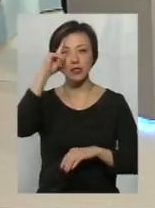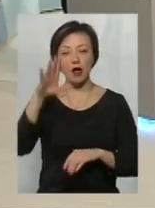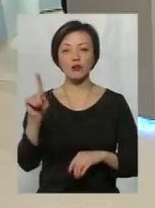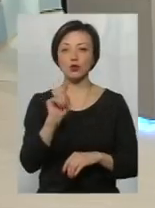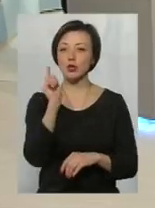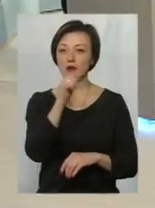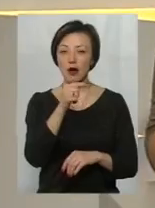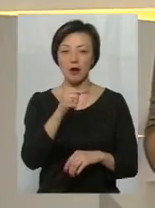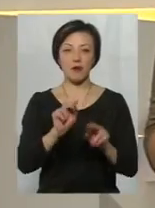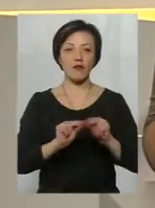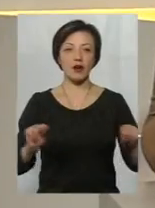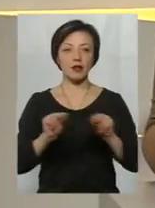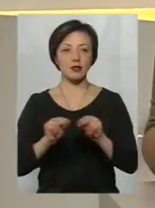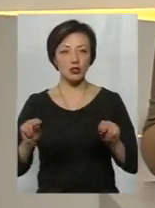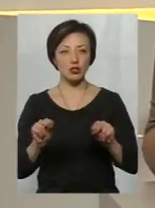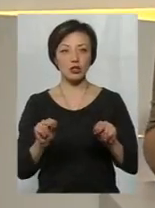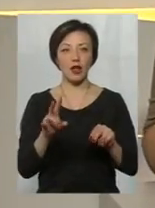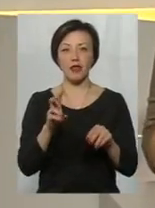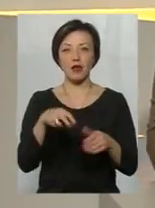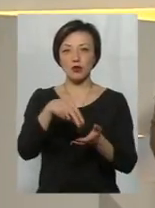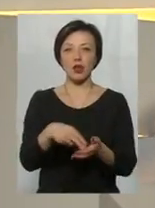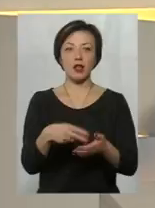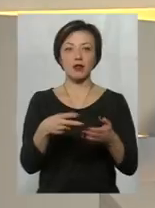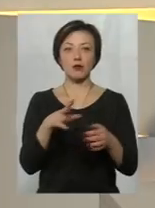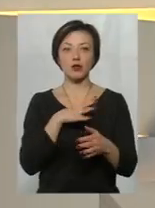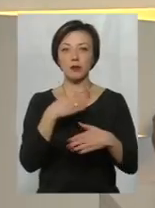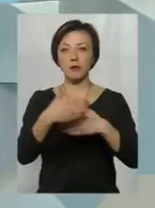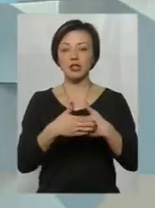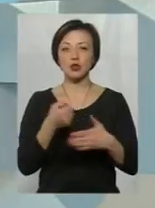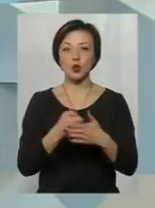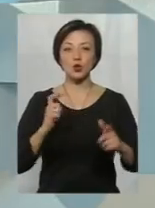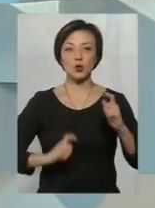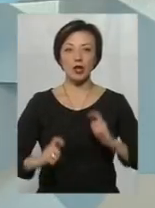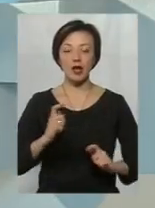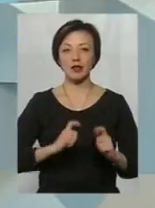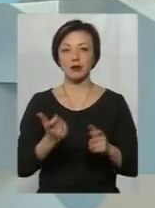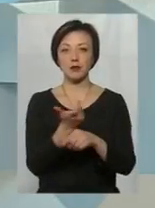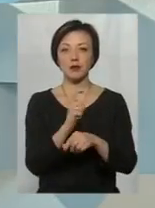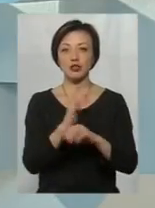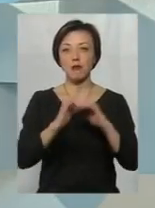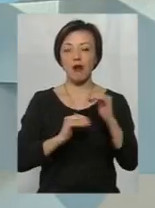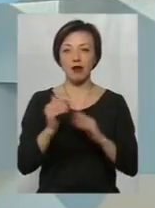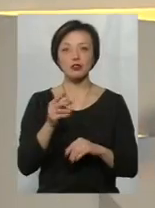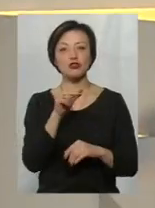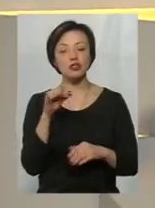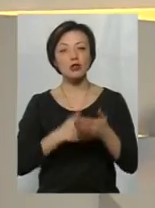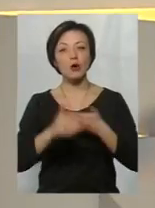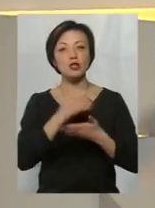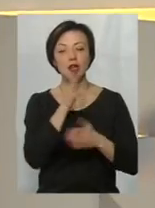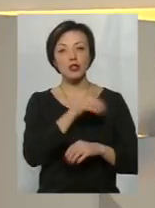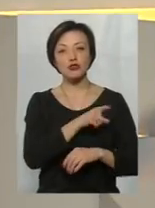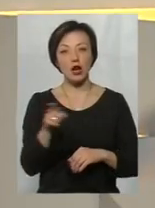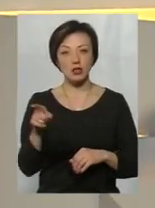викладачі не стоять за кафедрою, а вони хочуть бути ближче до студента, більше практики. Чи за останній час